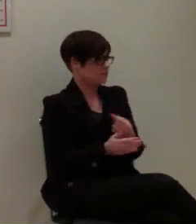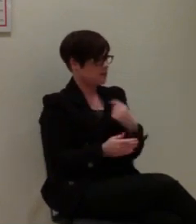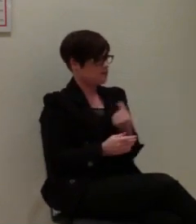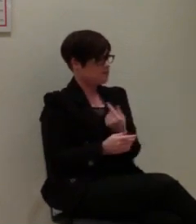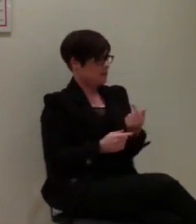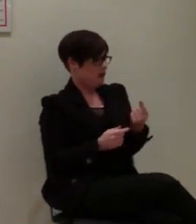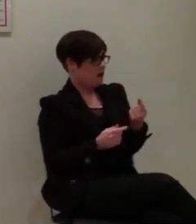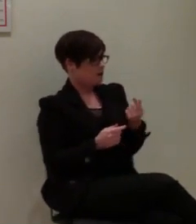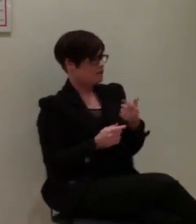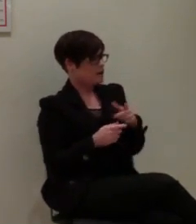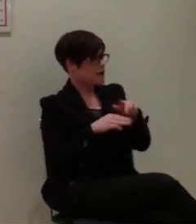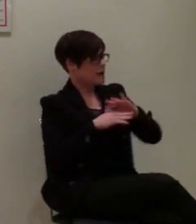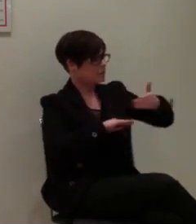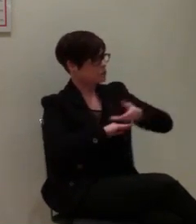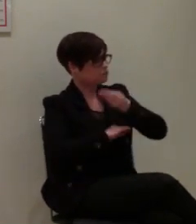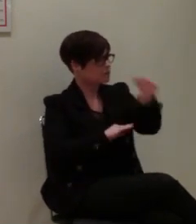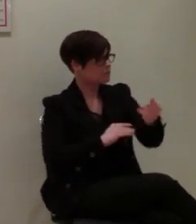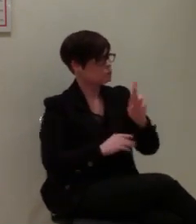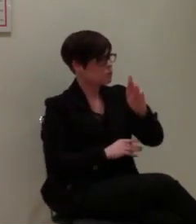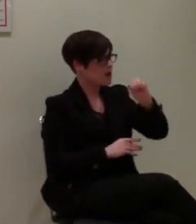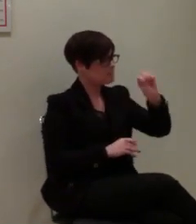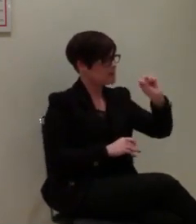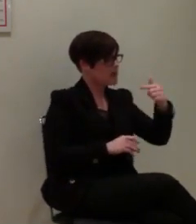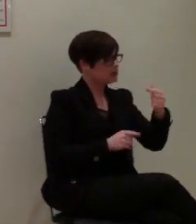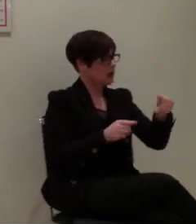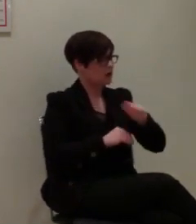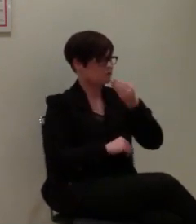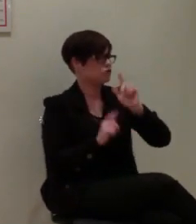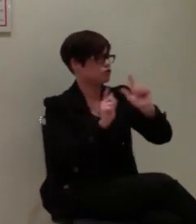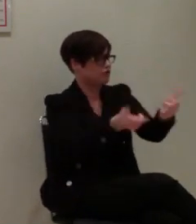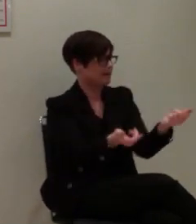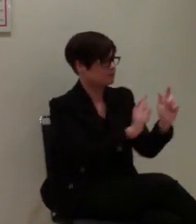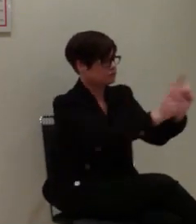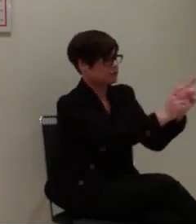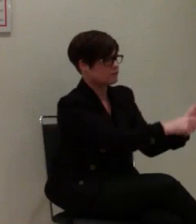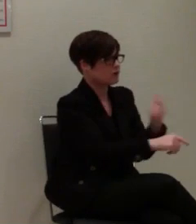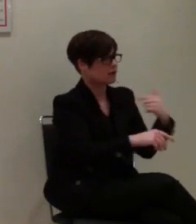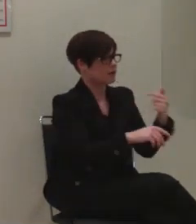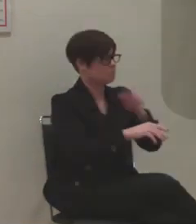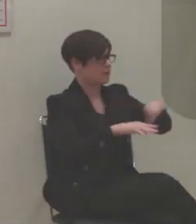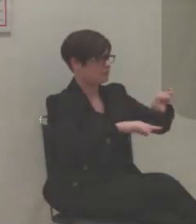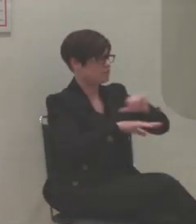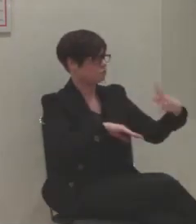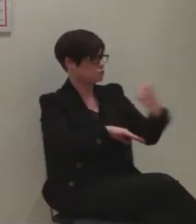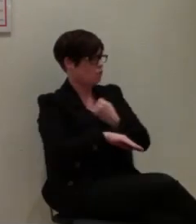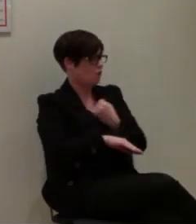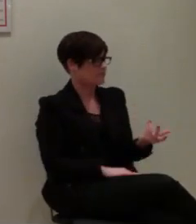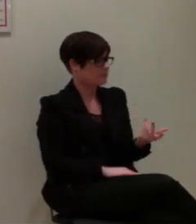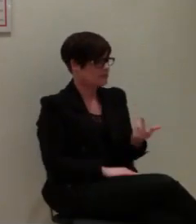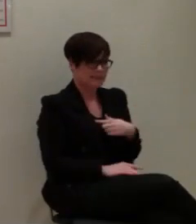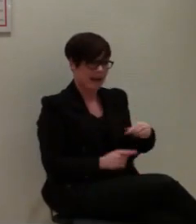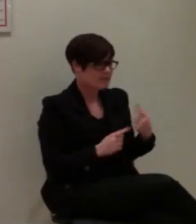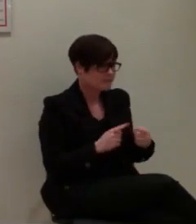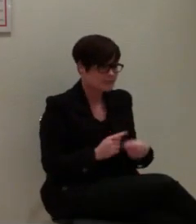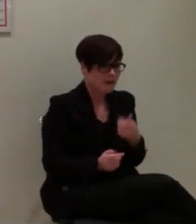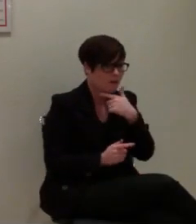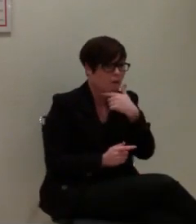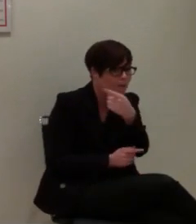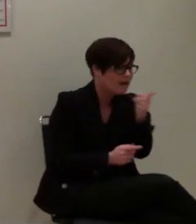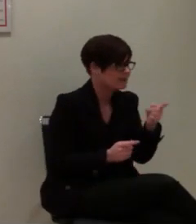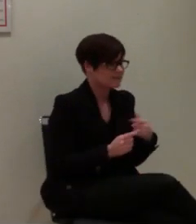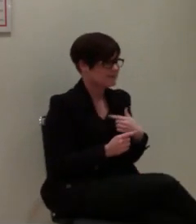einen Laptop mit einer UMTS-Karte zur Verfügung gestellt bekommen, damit die auf unsere Plattform zugreifen konnten. Das ist kein Spaß, das ist tatsächlich so.